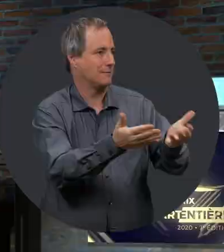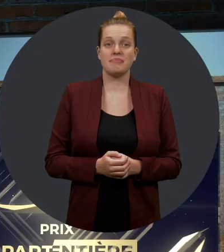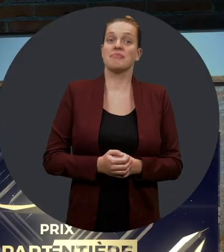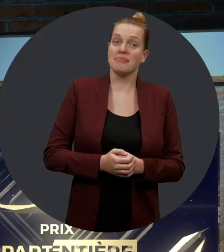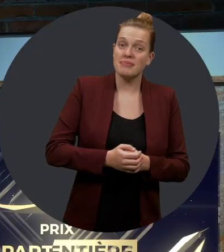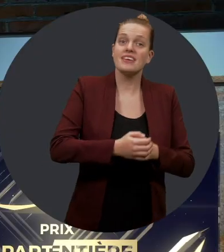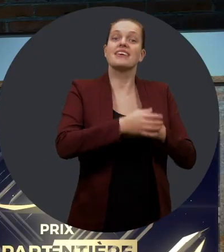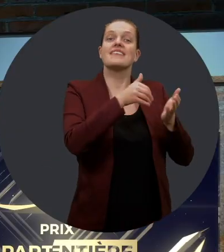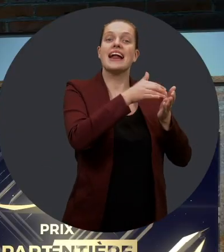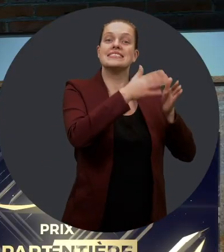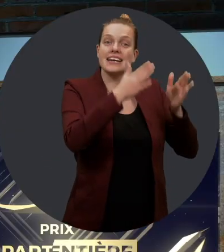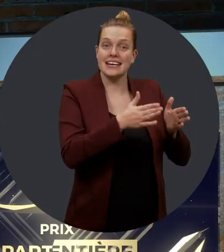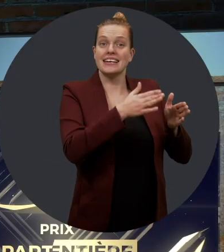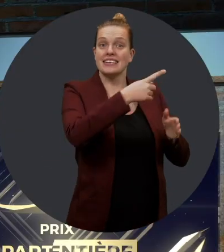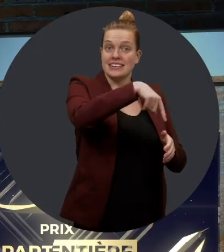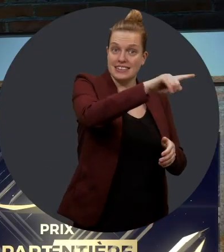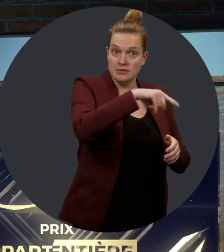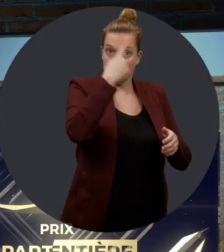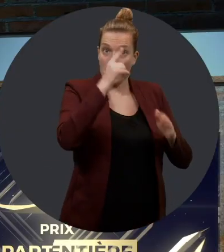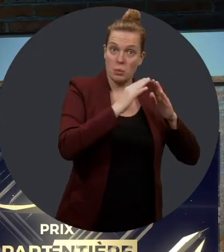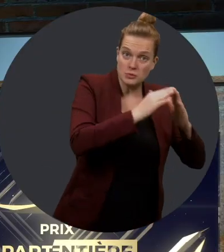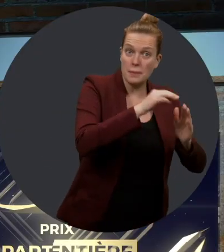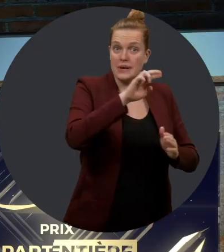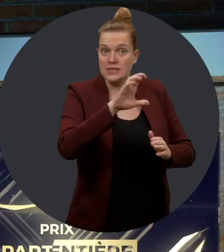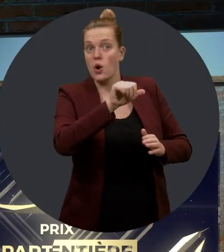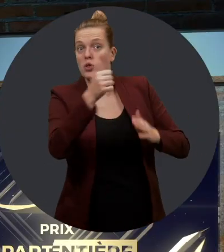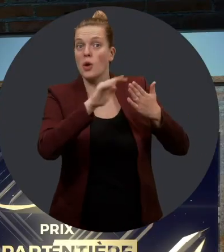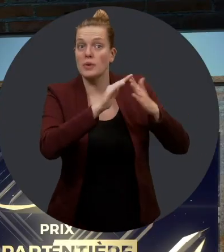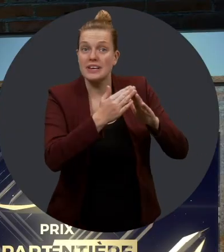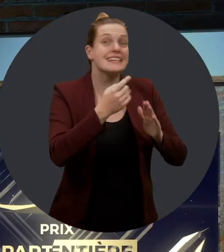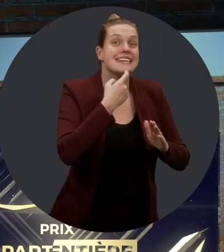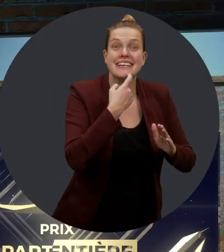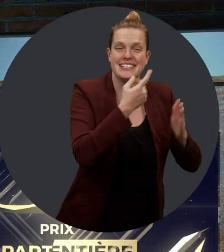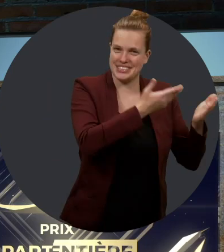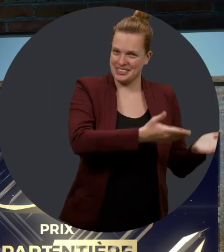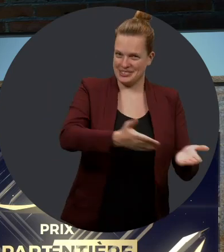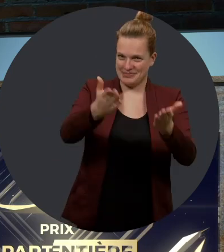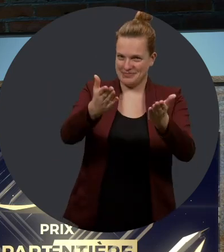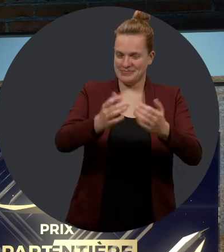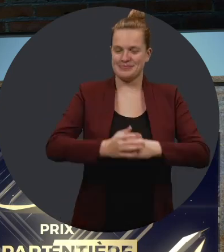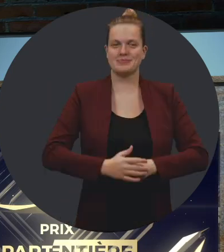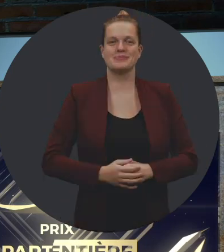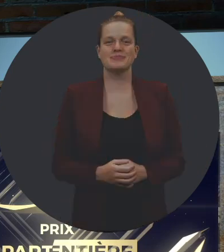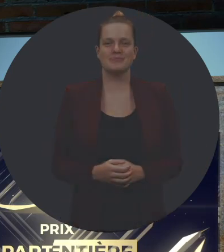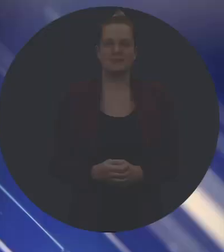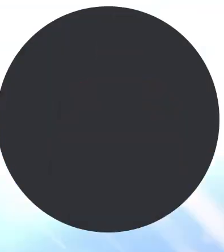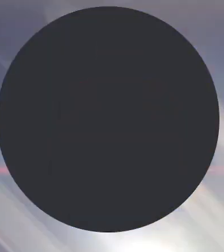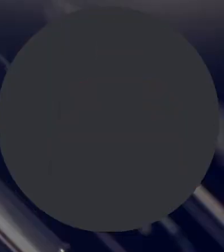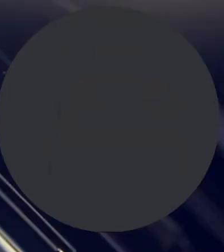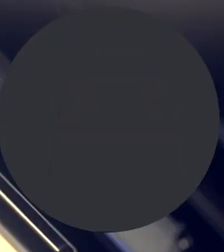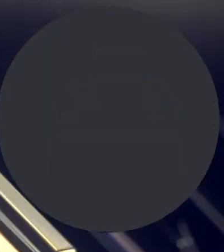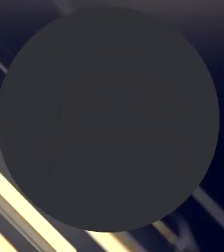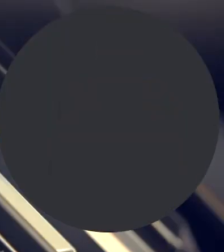finalistes. Alors, les finalistes de la catégorie municipalités, MRC et autres communautés sont…